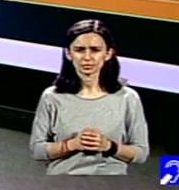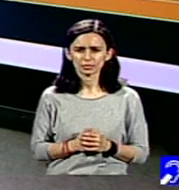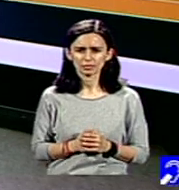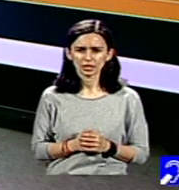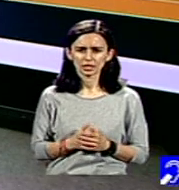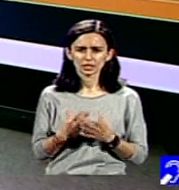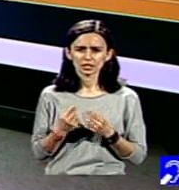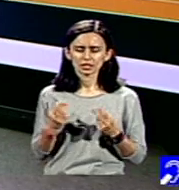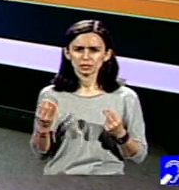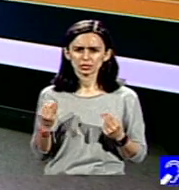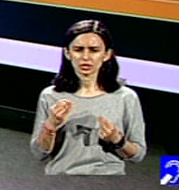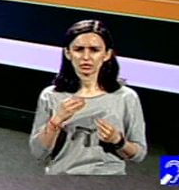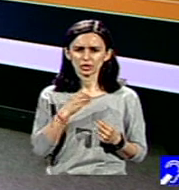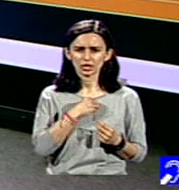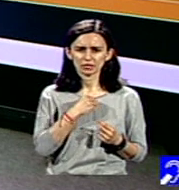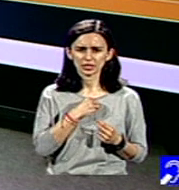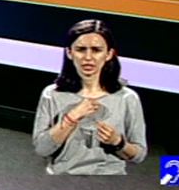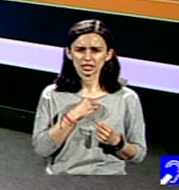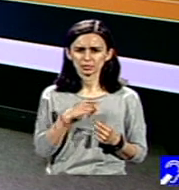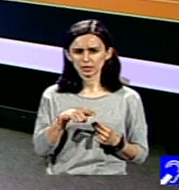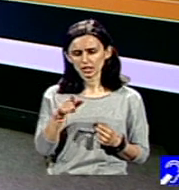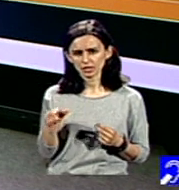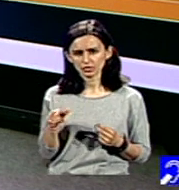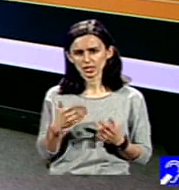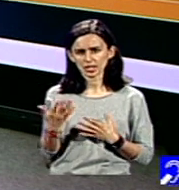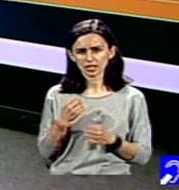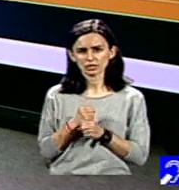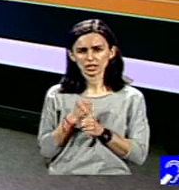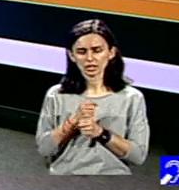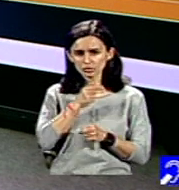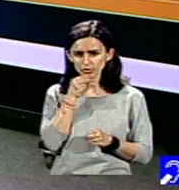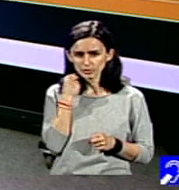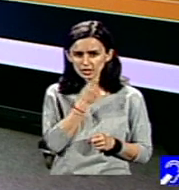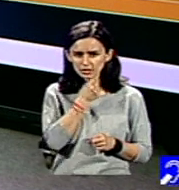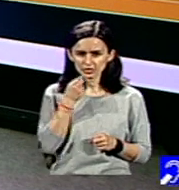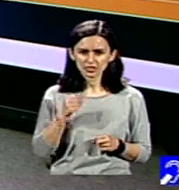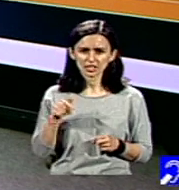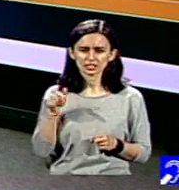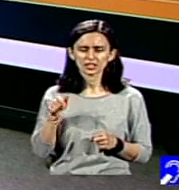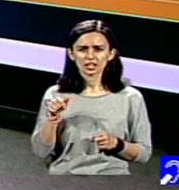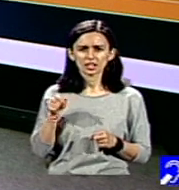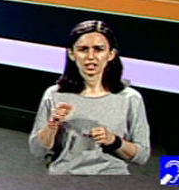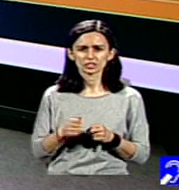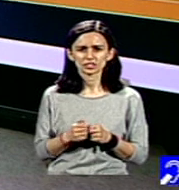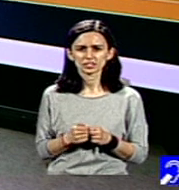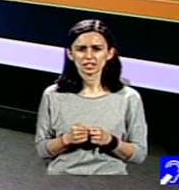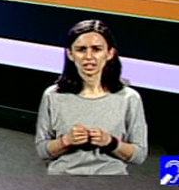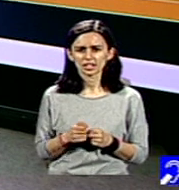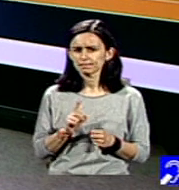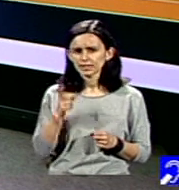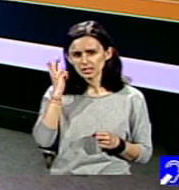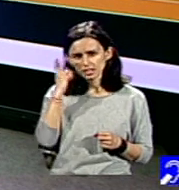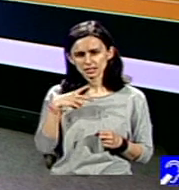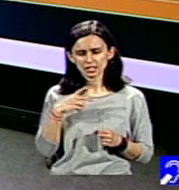-au afectat pe voi, pe cei care lucrați acolo la Firul Ierbi, spuneam, cu beneficiare, aceste bâlbe, bâlbâieli, nu pot să le spun altfel, legislative?